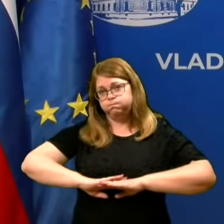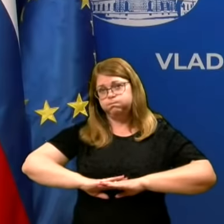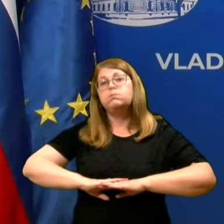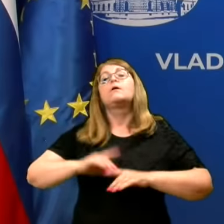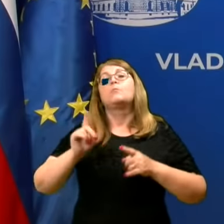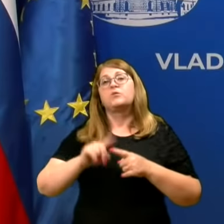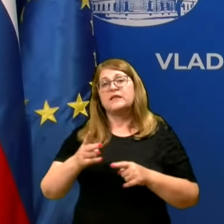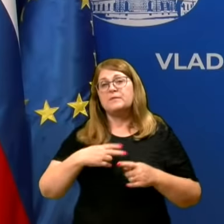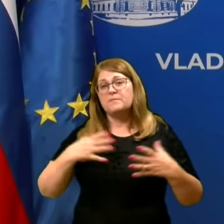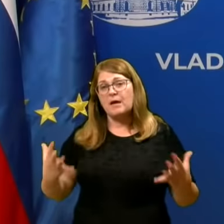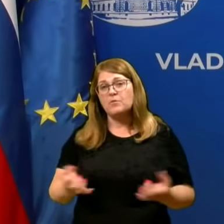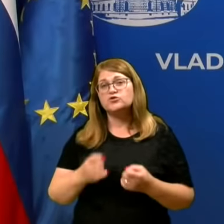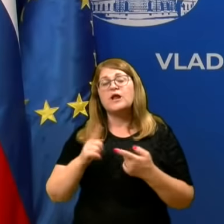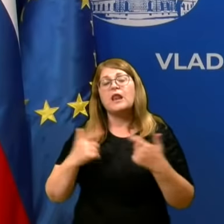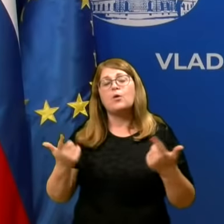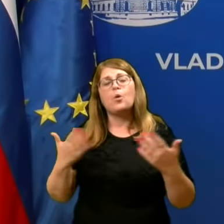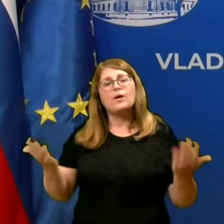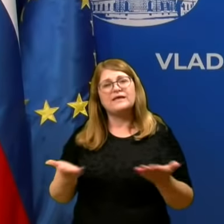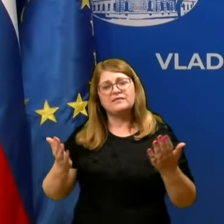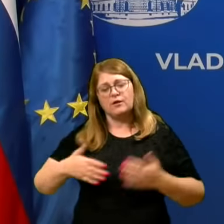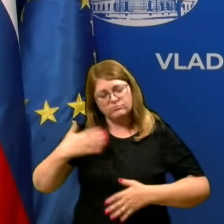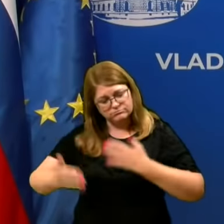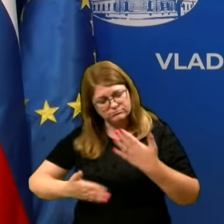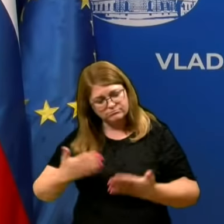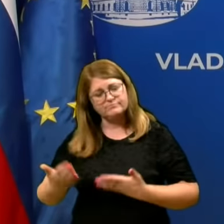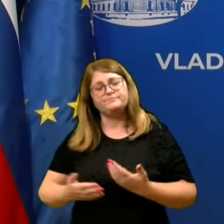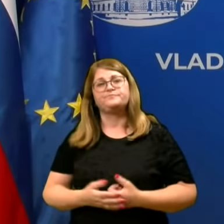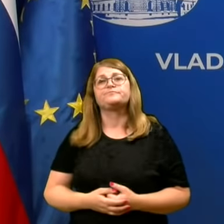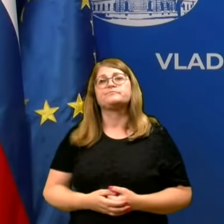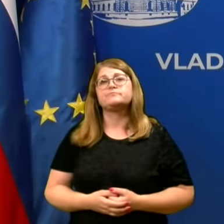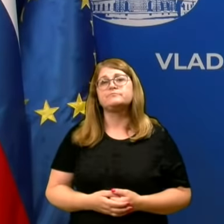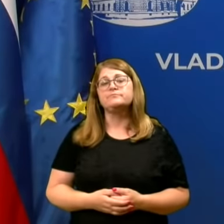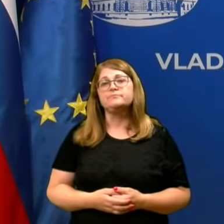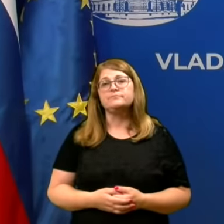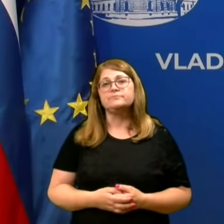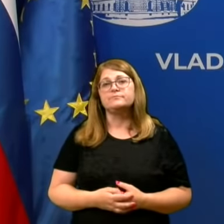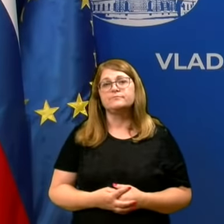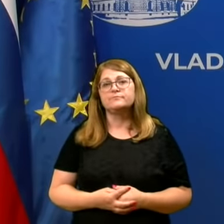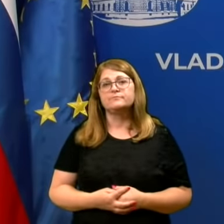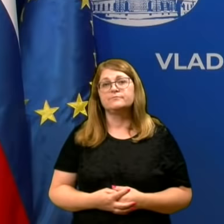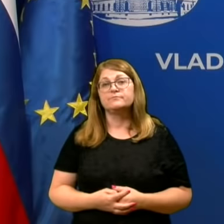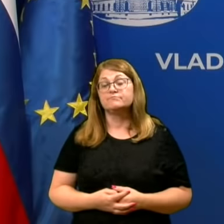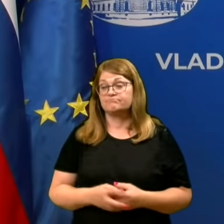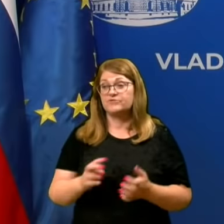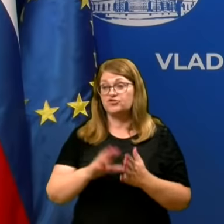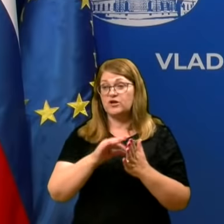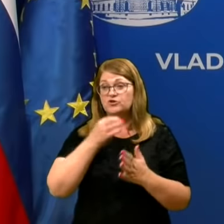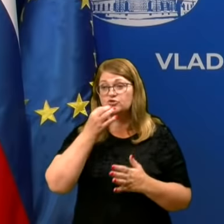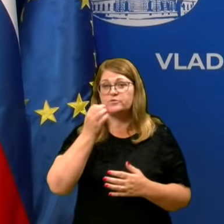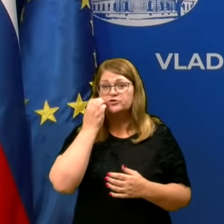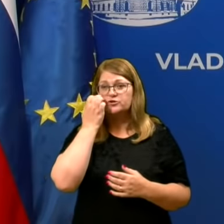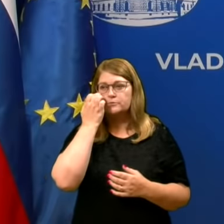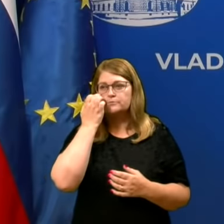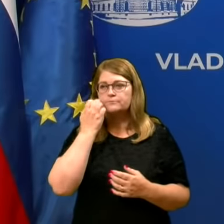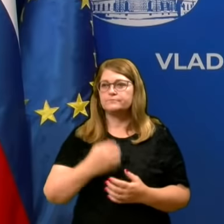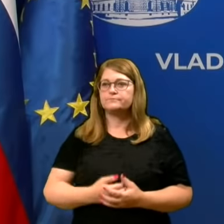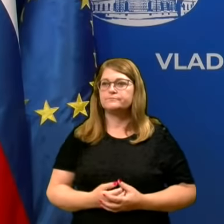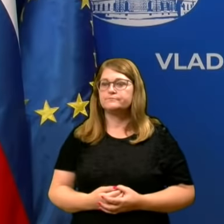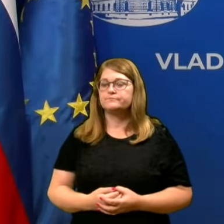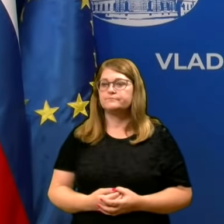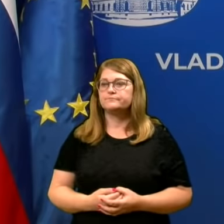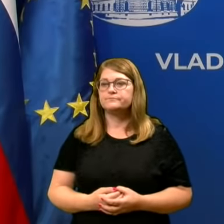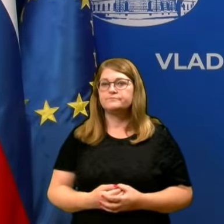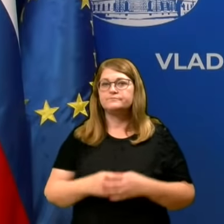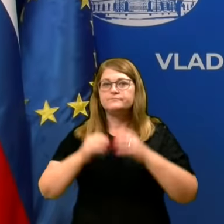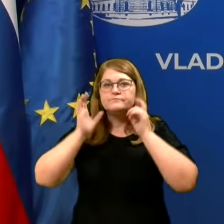rešitve lahko hitreje, zaženemo, se odzovemo in zadeve obladamo. Je še kako vprašanje, tem ne dava